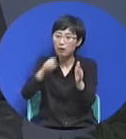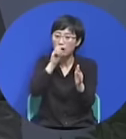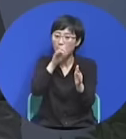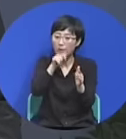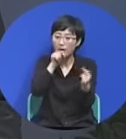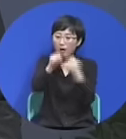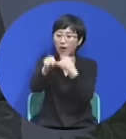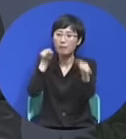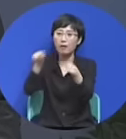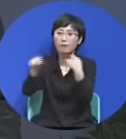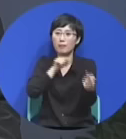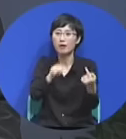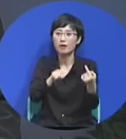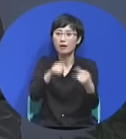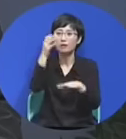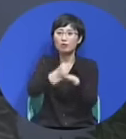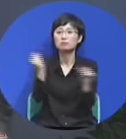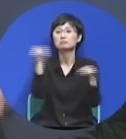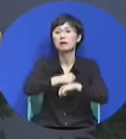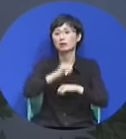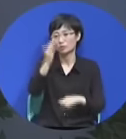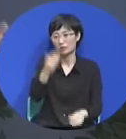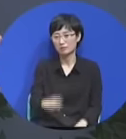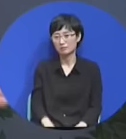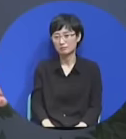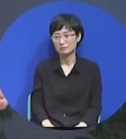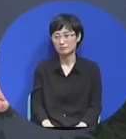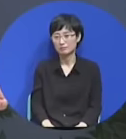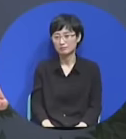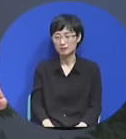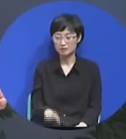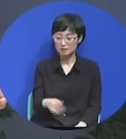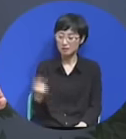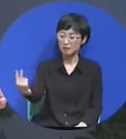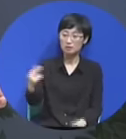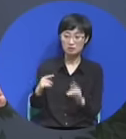그 얘기를 해줬어요 원래 귀신같이 알아맞힌다